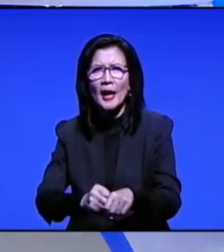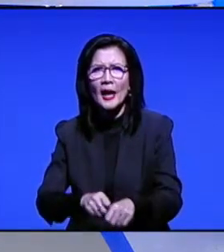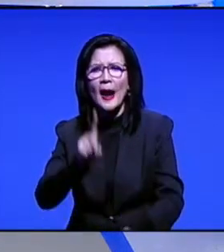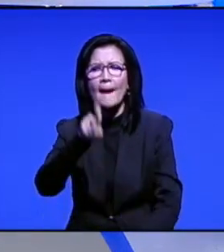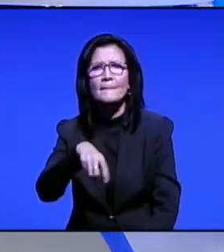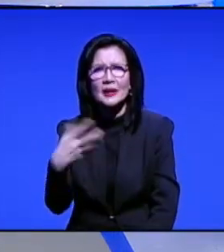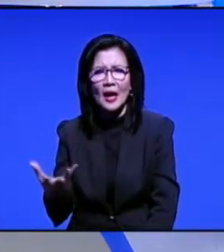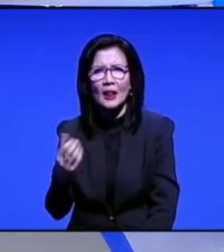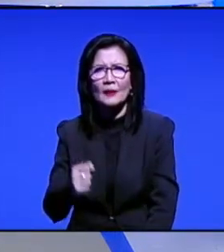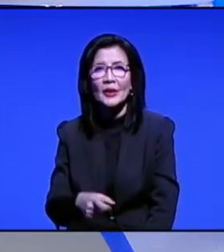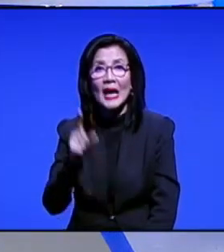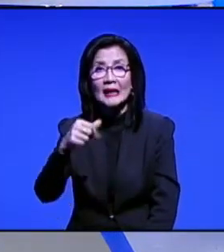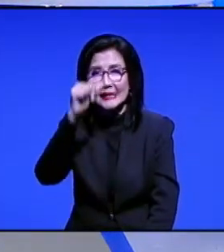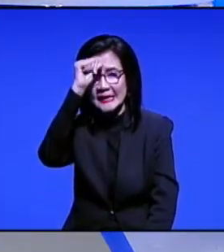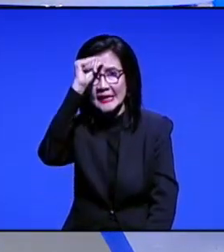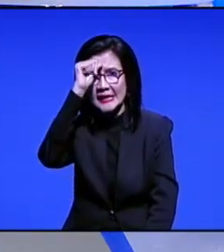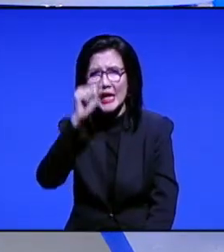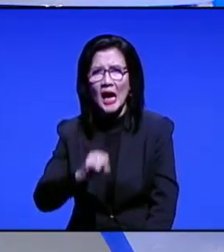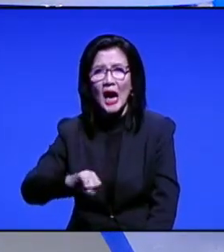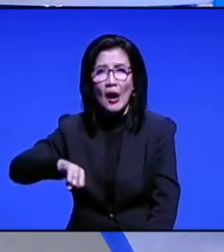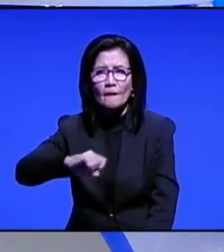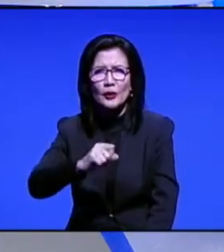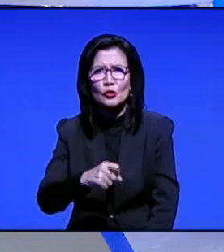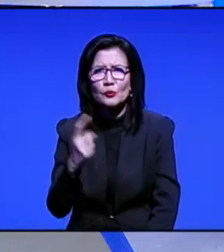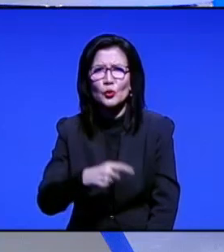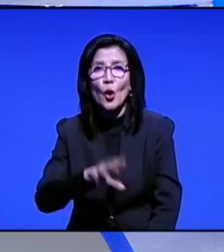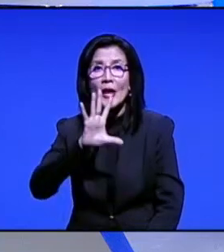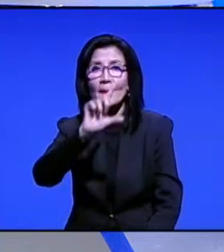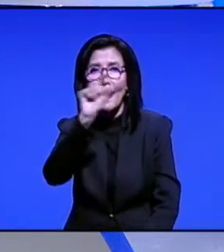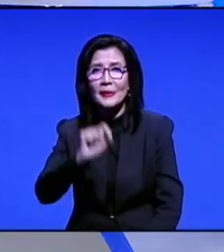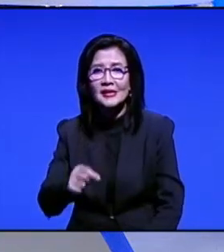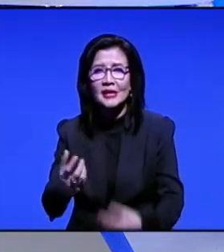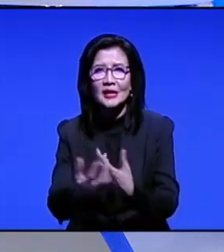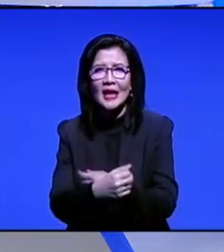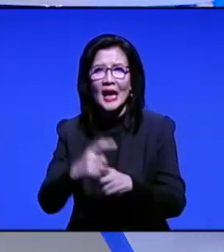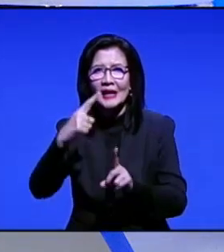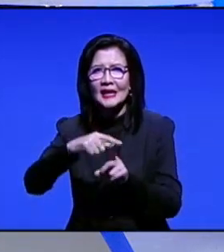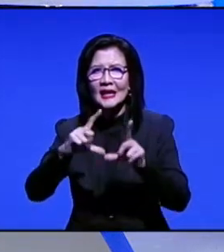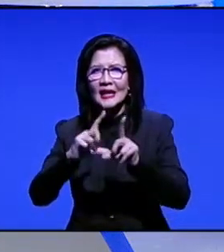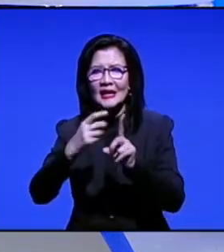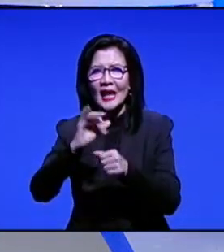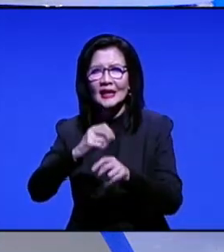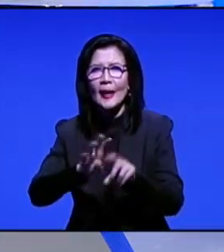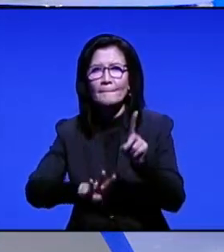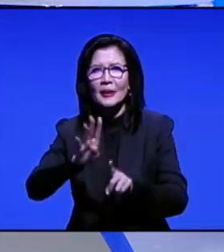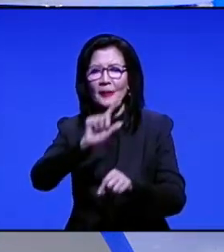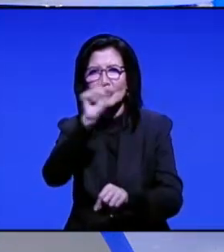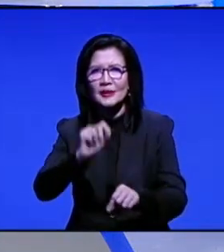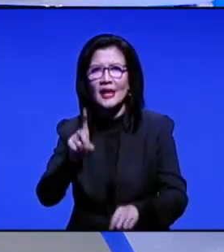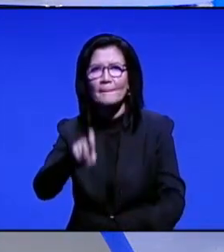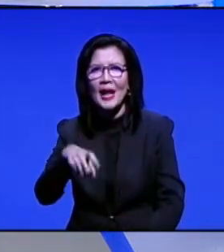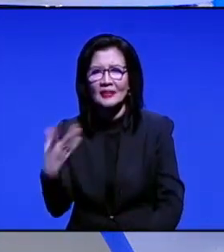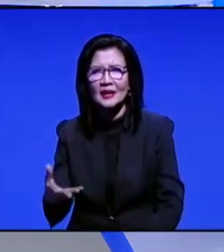akibat virus ini. Di India, virus membunuh 5 persen populasi. Di Tahiti, 14 persen penduduk mati.